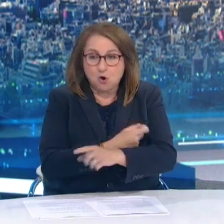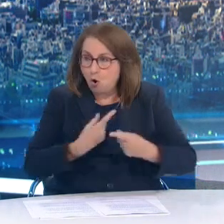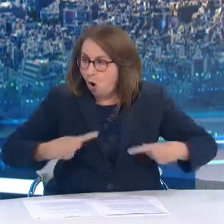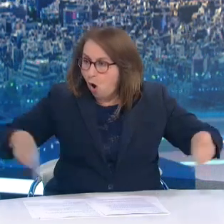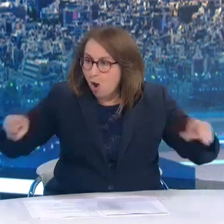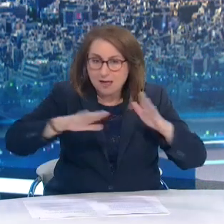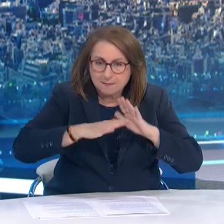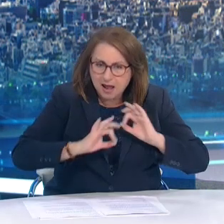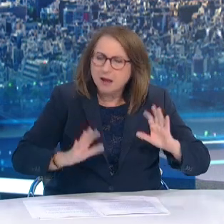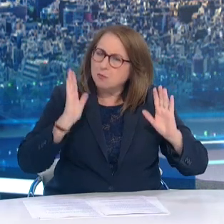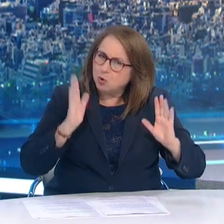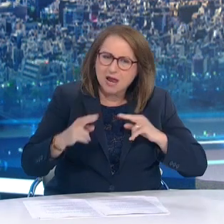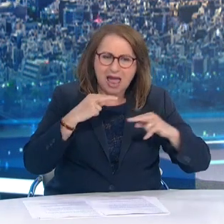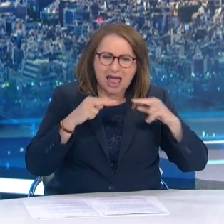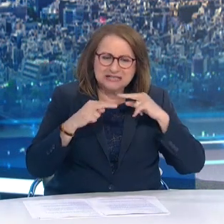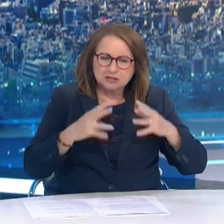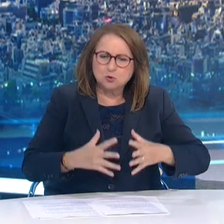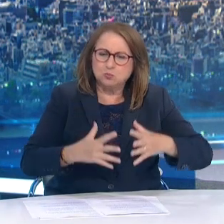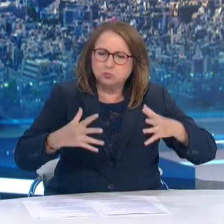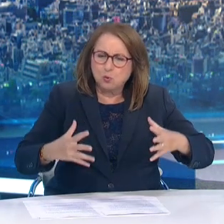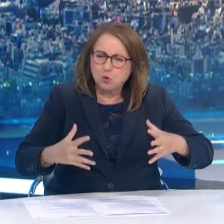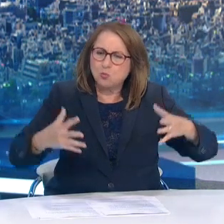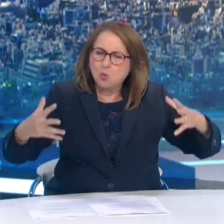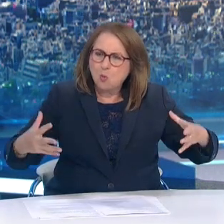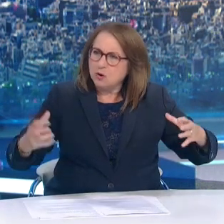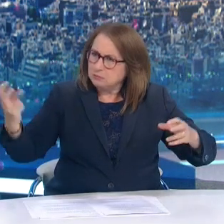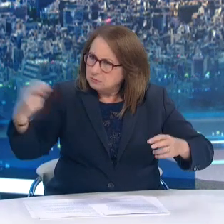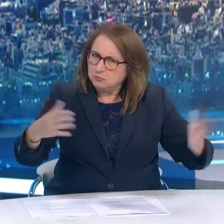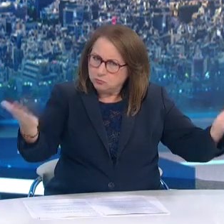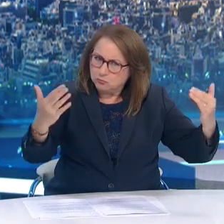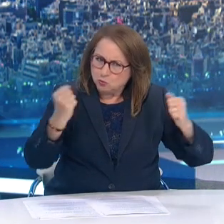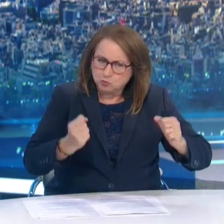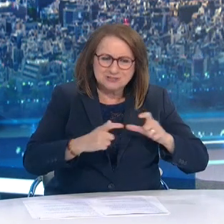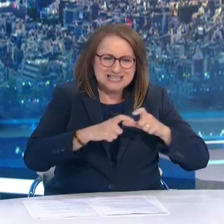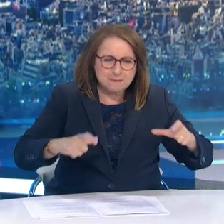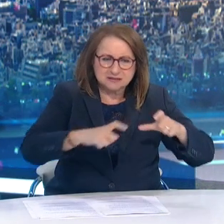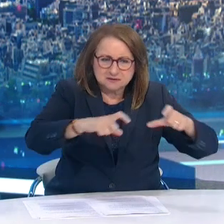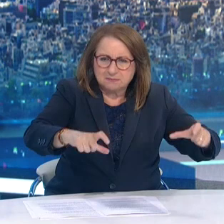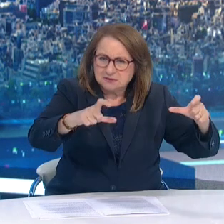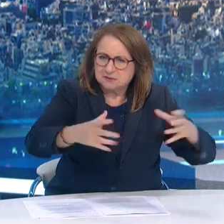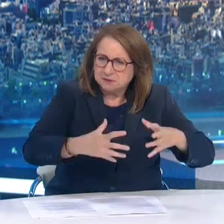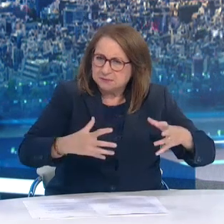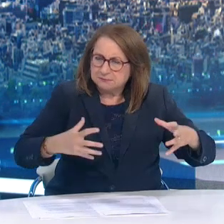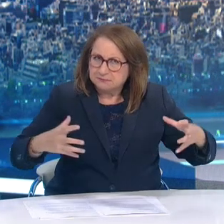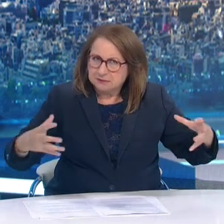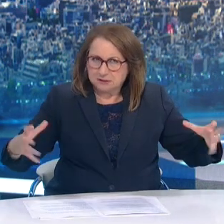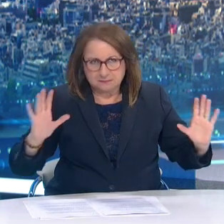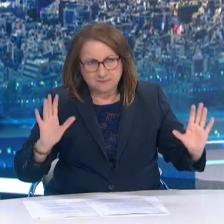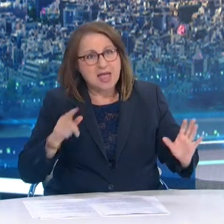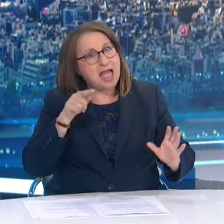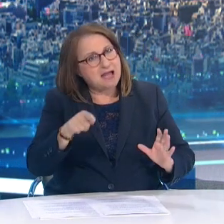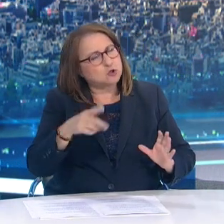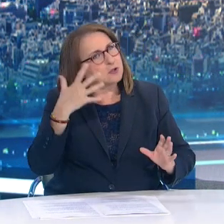αμυγείς χώροι Η εφαρμογή θα είναι δωρεάν και θα κατεβαίνει από το gov.gr Ένα άλλο ερώτημα